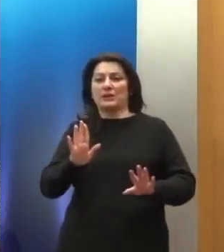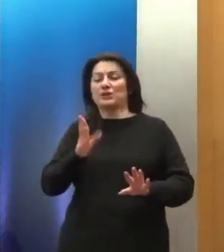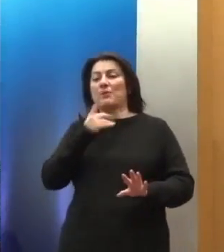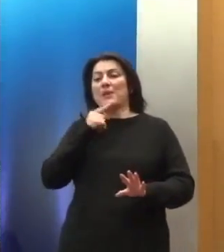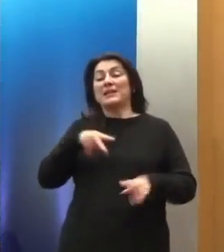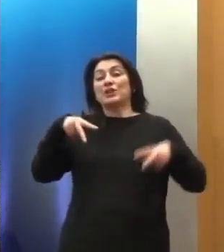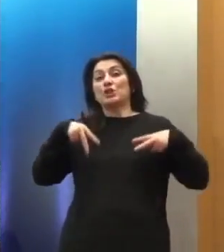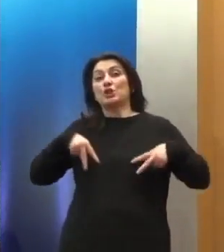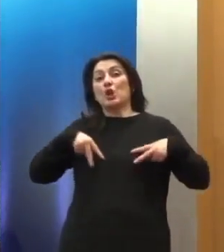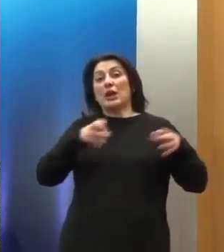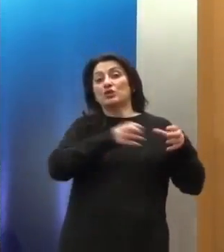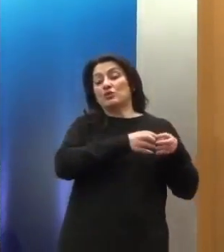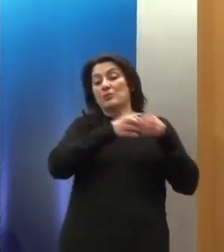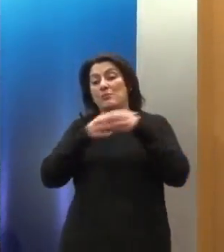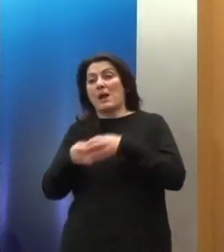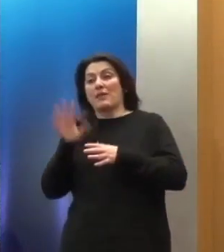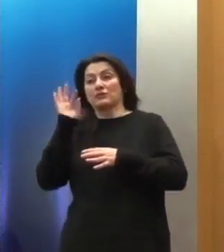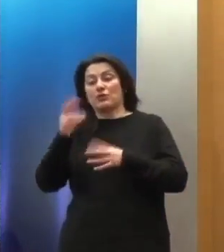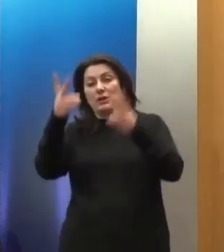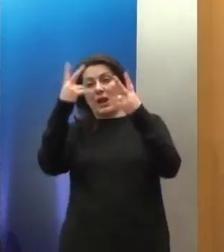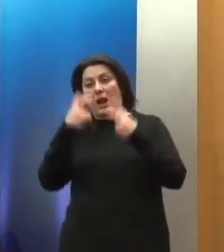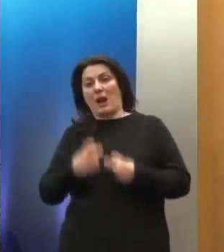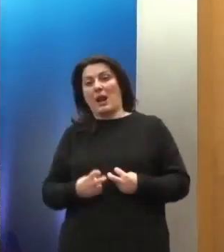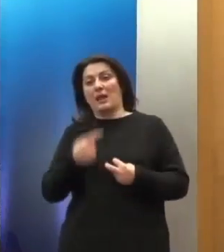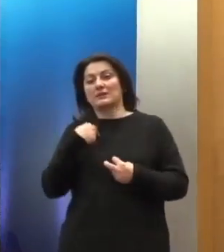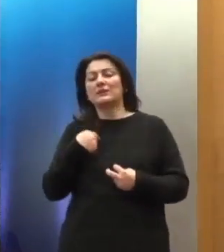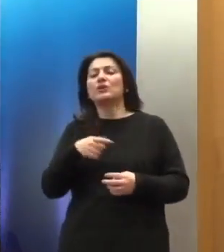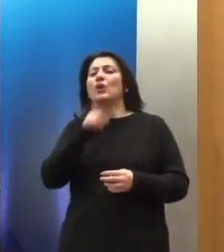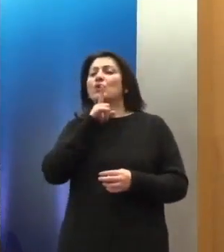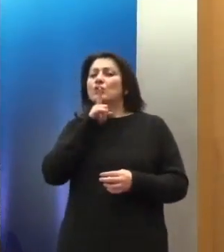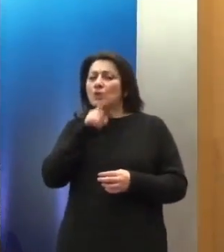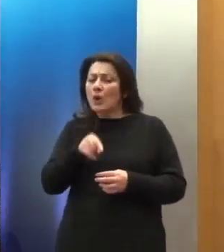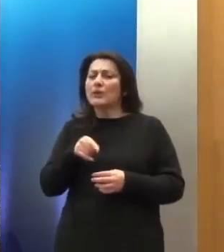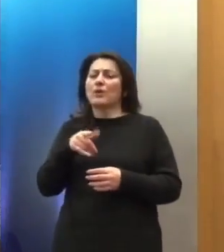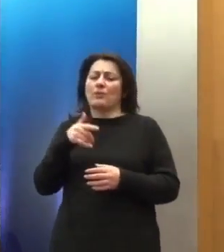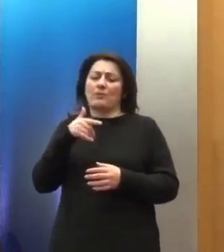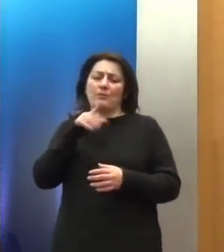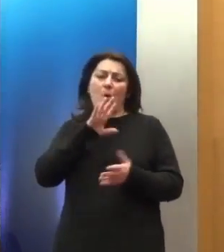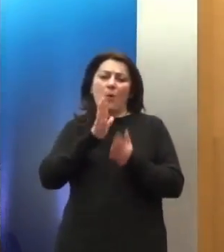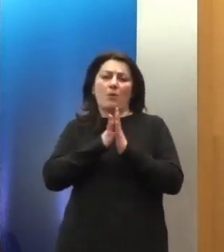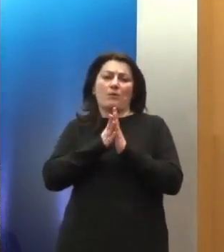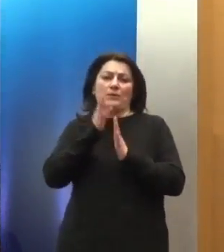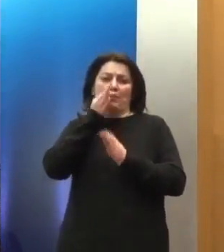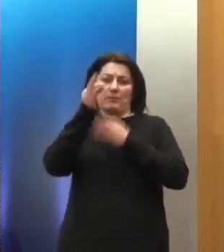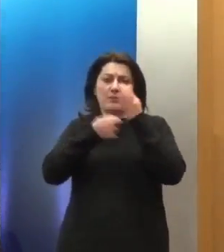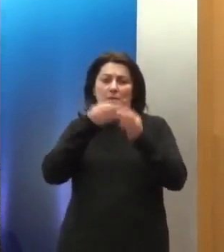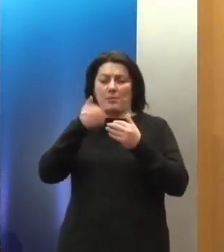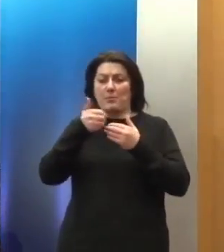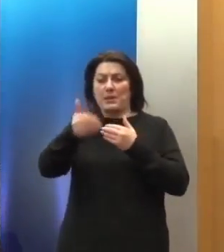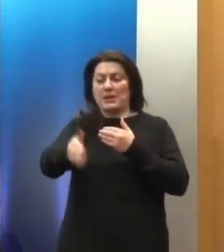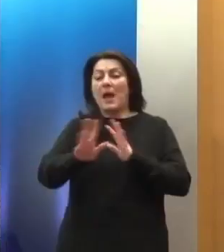υποέλεγχο, όπως επίσης και στις αναφορές τις οποίες θα αναφερθώ στη συνέχεια, δεν μπορούμε να είμαστε